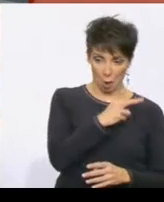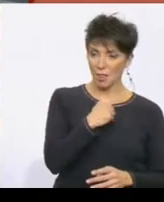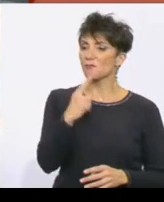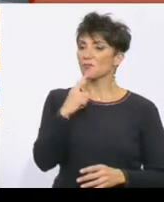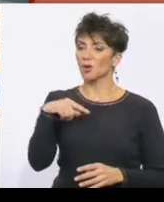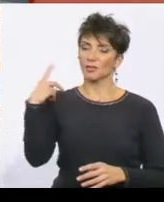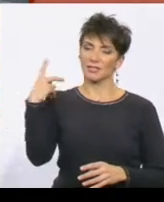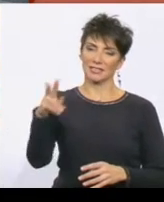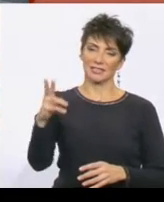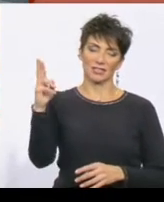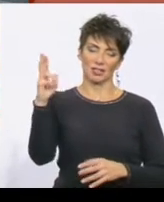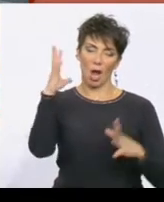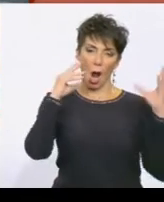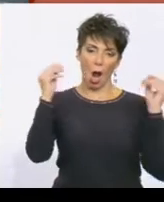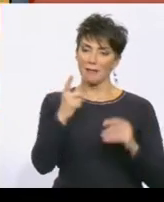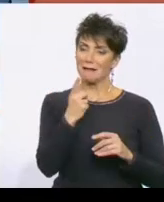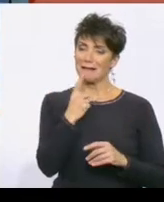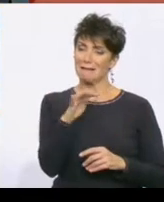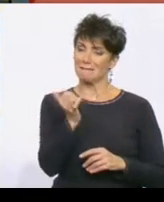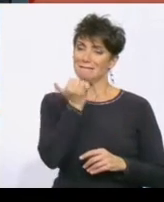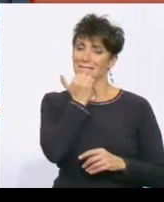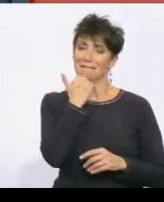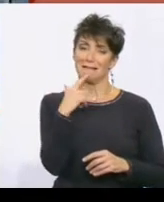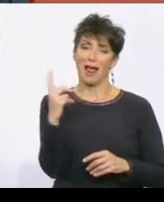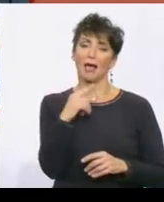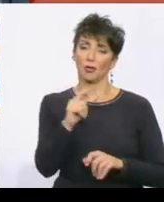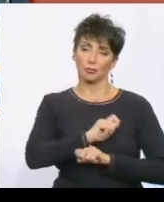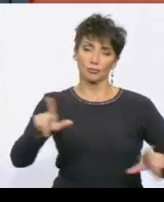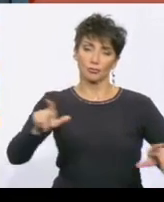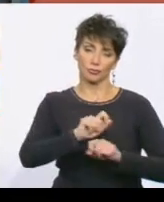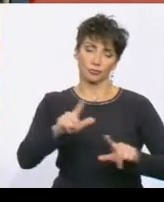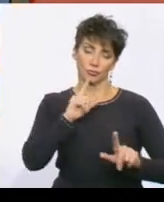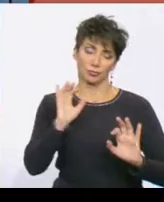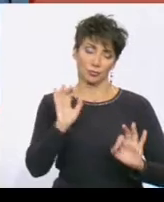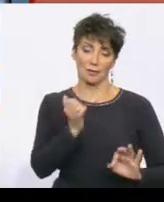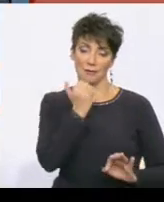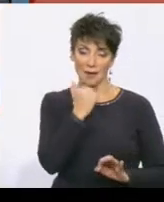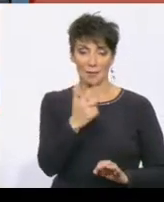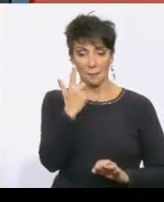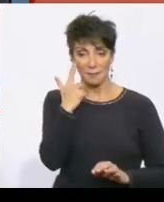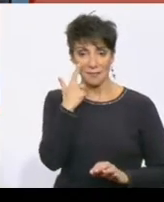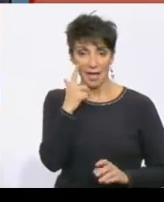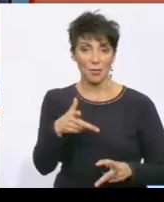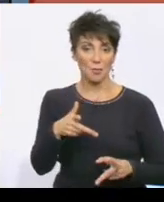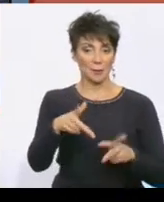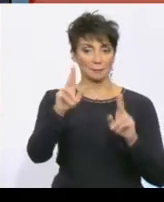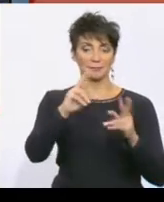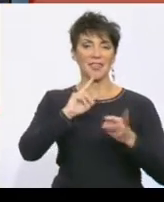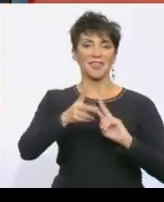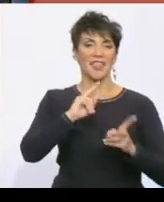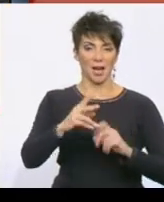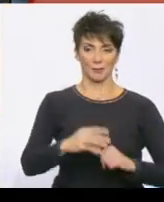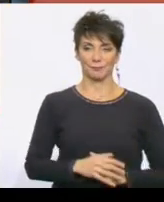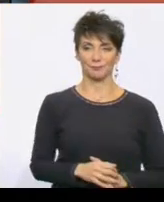ο κύριος Ρούτε, κάνει λόγο και για ένα σφάλμα των μέσων κοινωνικής δικτύωσης. Σε ευχαριστώ πολύ να ακούσουμε ένα χαρακτηριστικό απόσπασμα του διαλόγου που